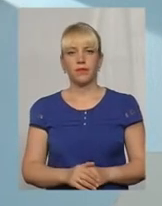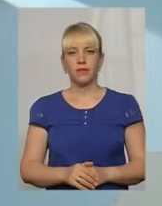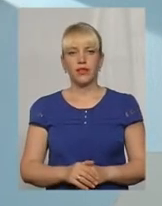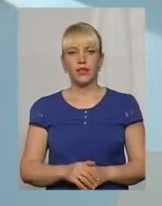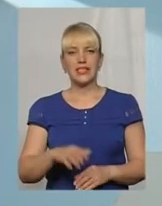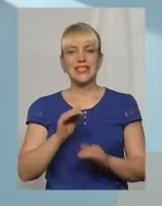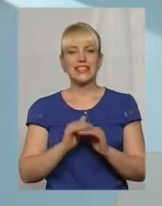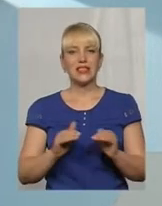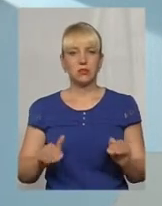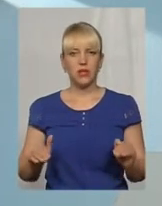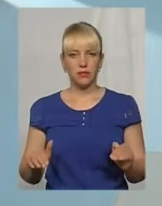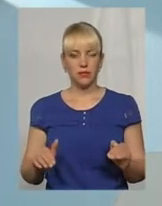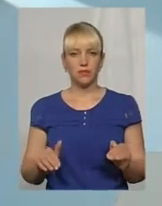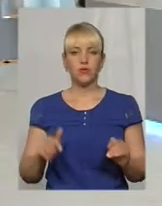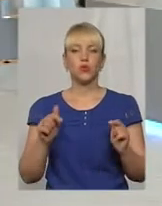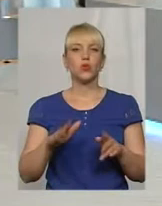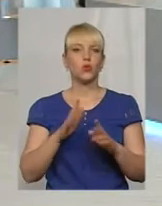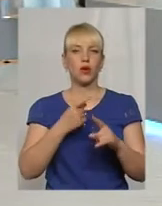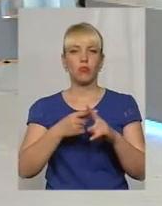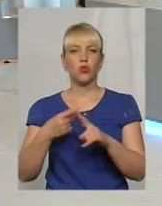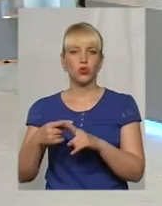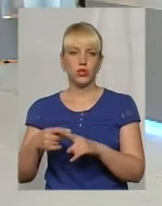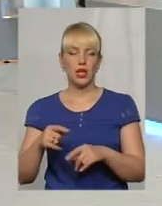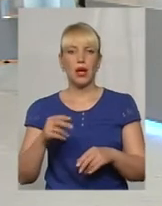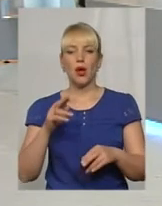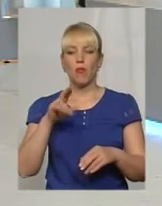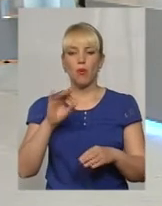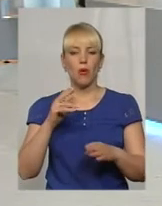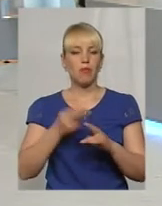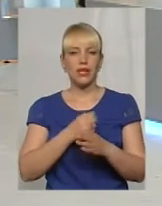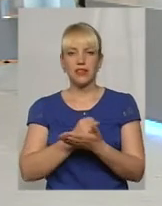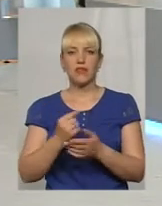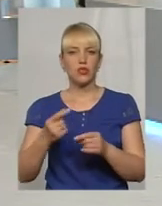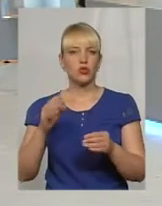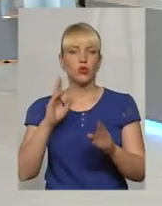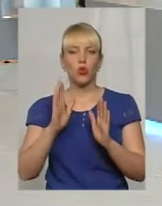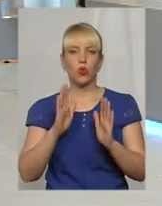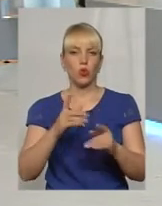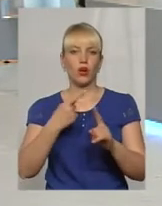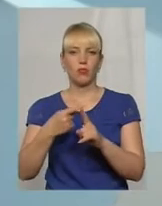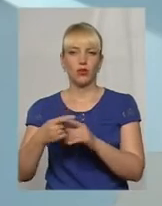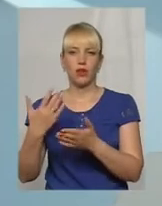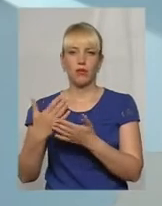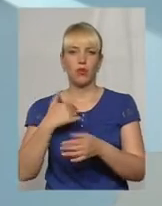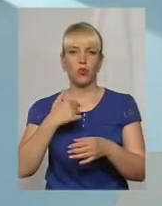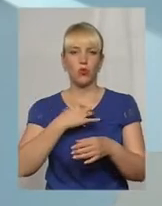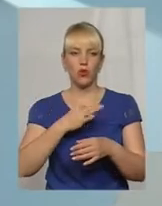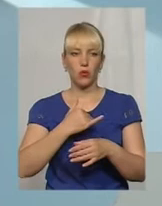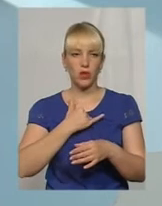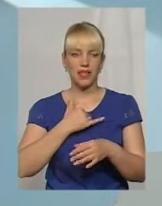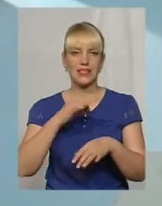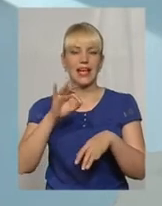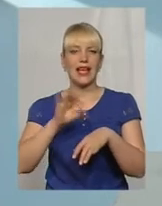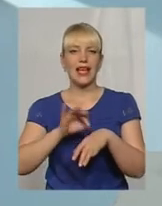С дітьми, тут тільки плюси. Зараз по безвизи тільки плюси. Якщо у нас епідемія, допустим, і